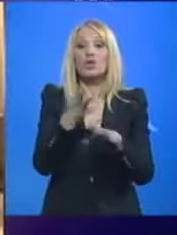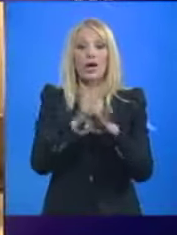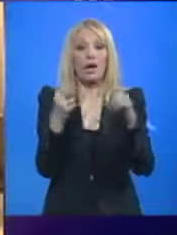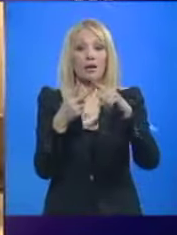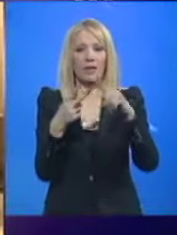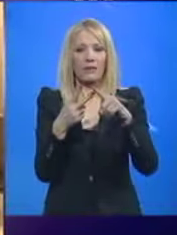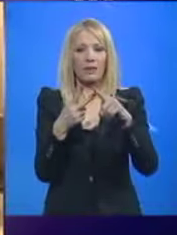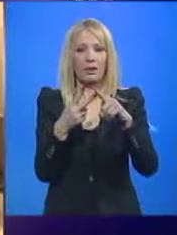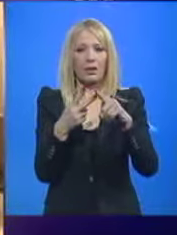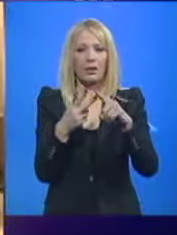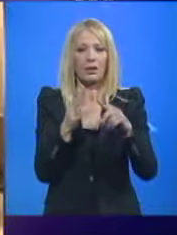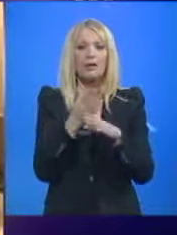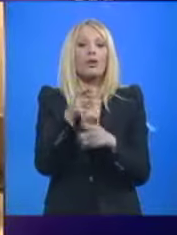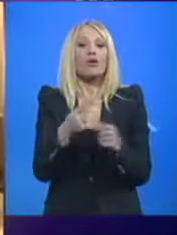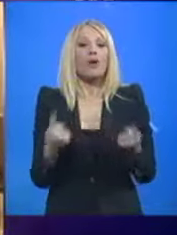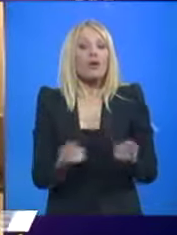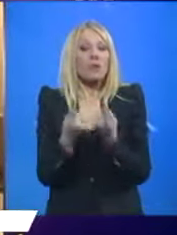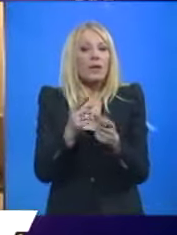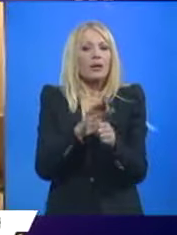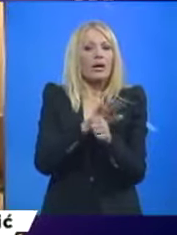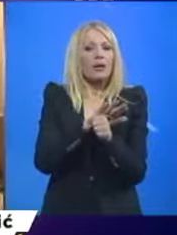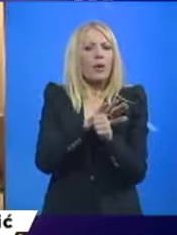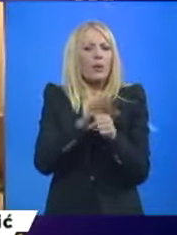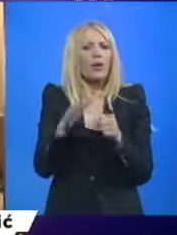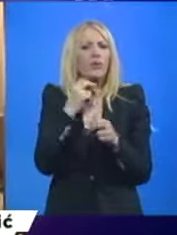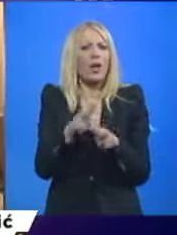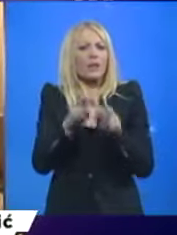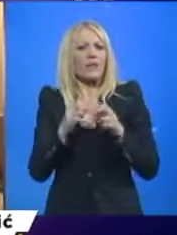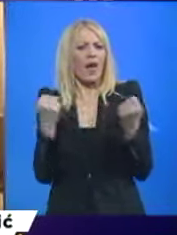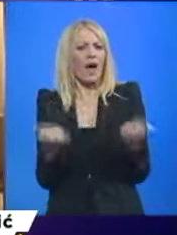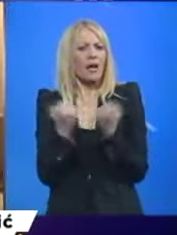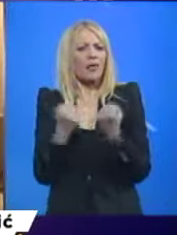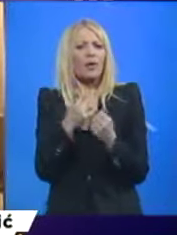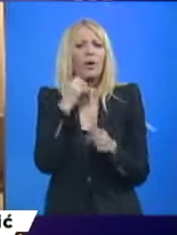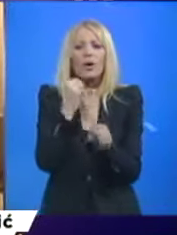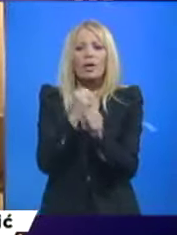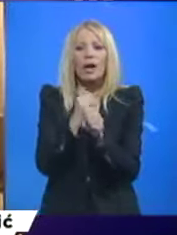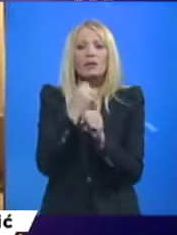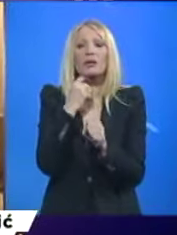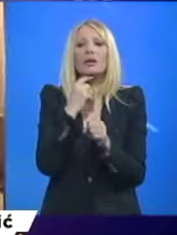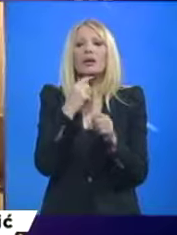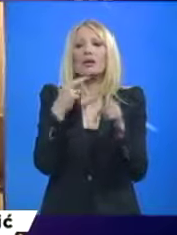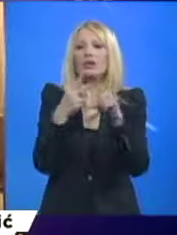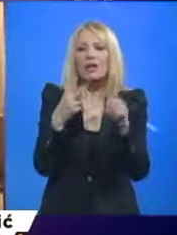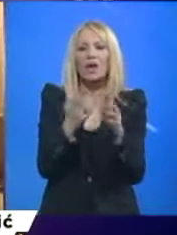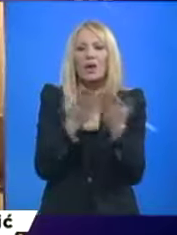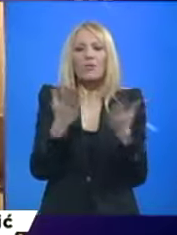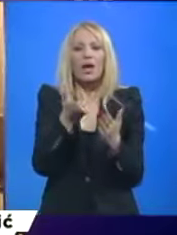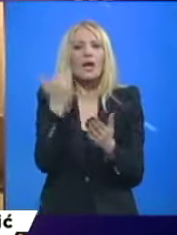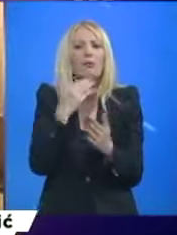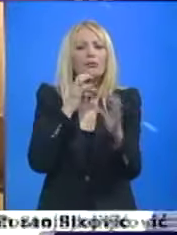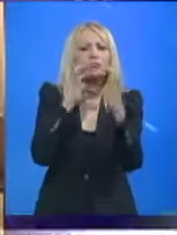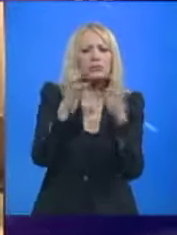potpuno osustvo kampanje, potpuno osustvo aktivne uloge medija, znači nema duela, nema tematskih